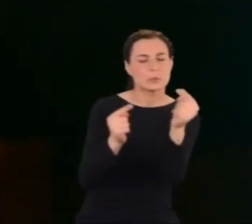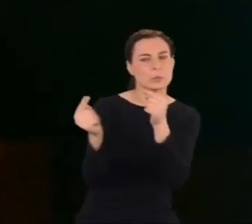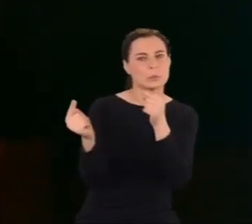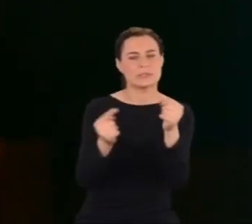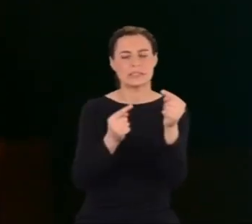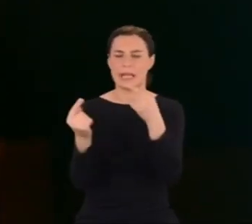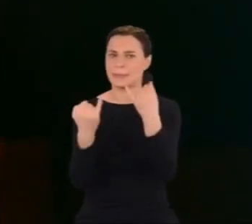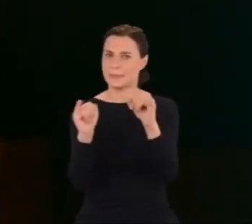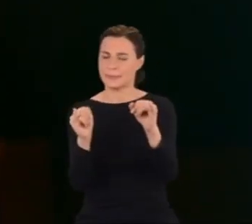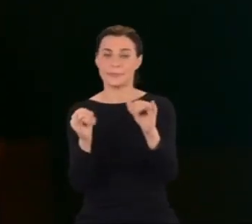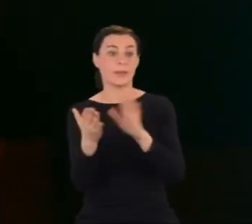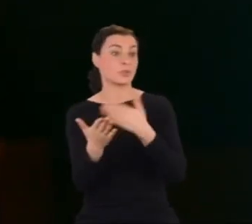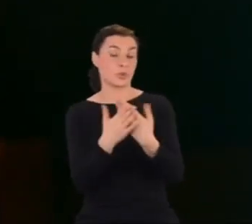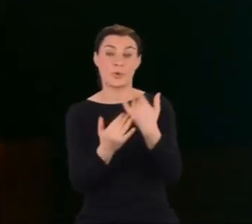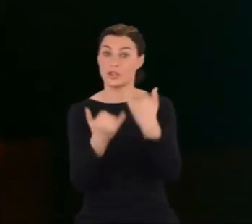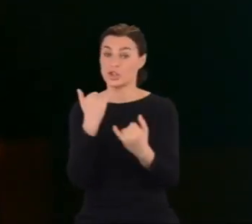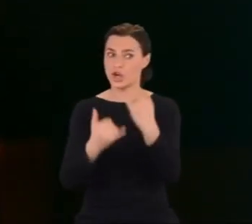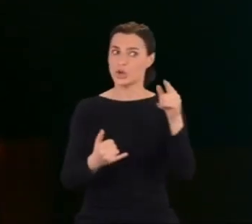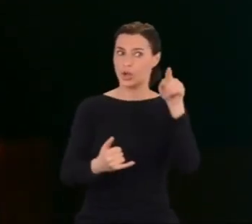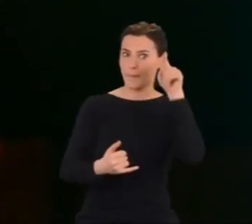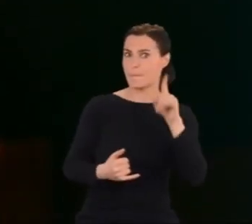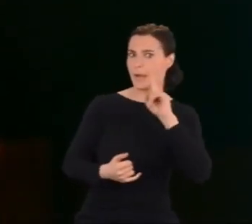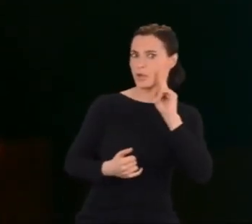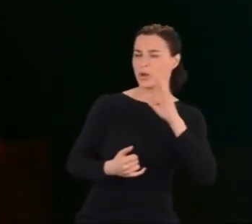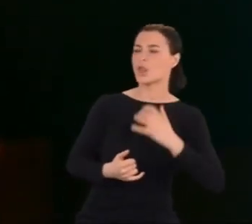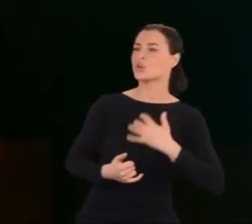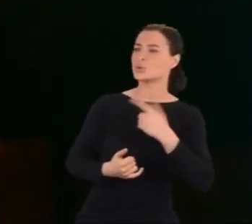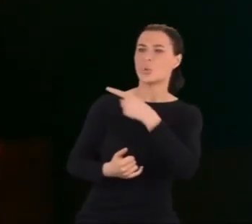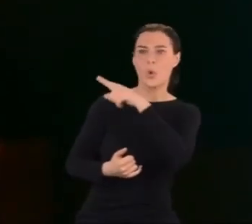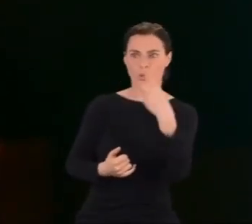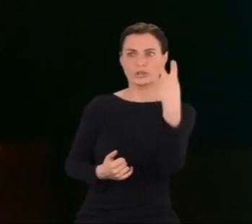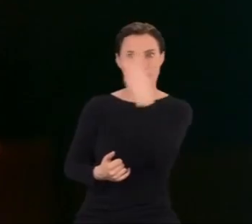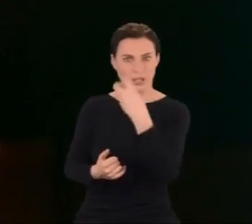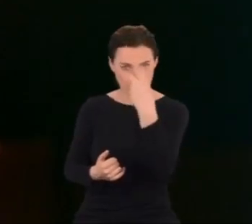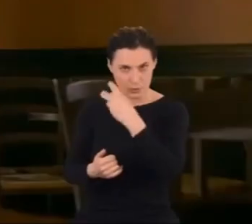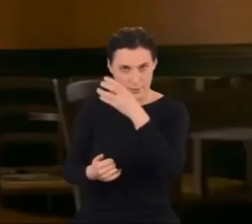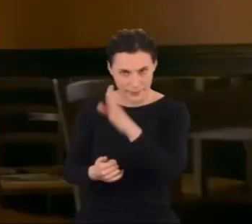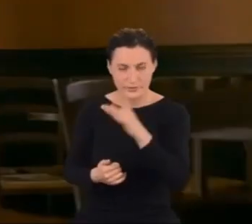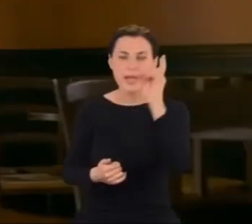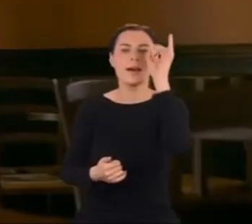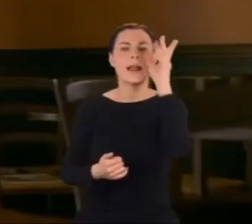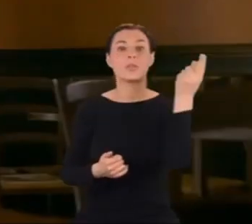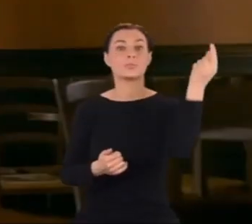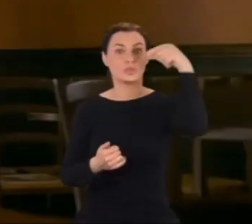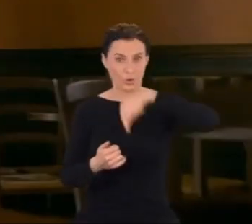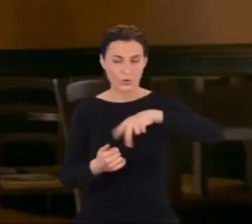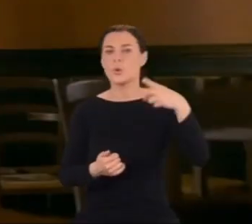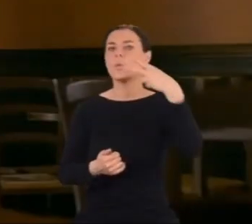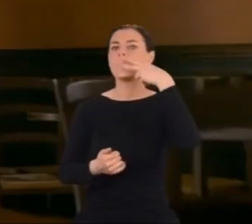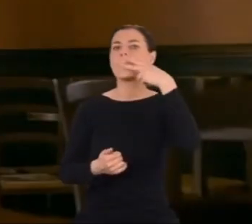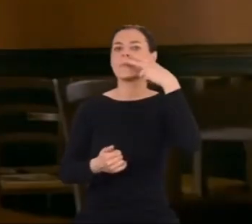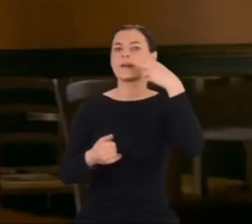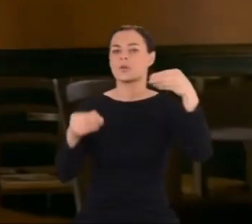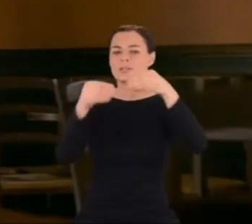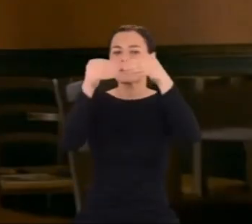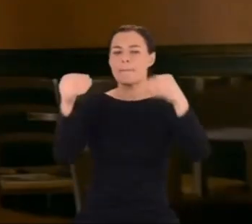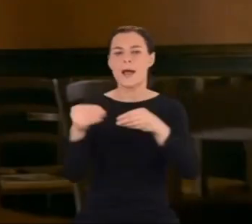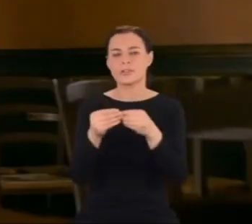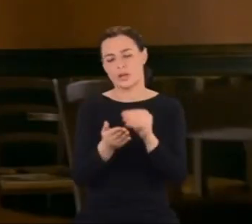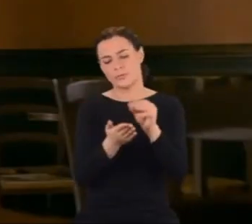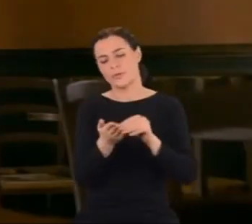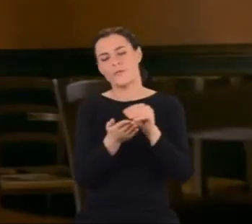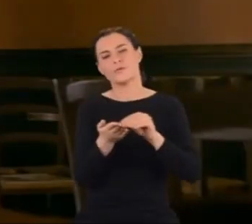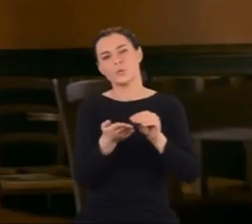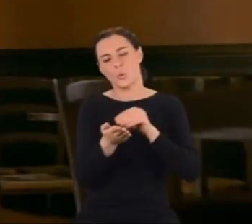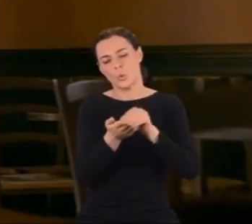Jeśli uważał, że coś zainteresuje kolegów, przychodził rano, wyciągał paczkę papierosów z zanotowanymi